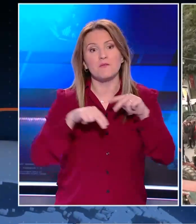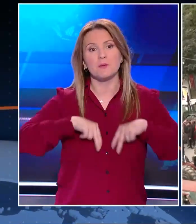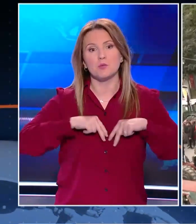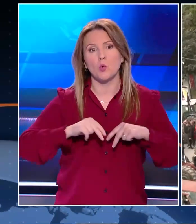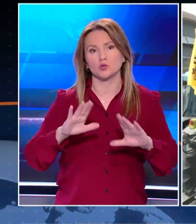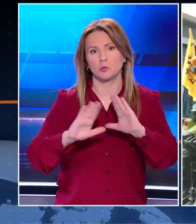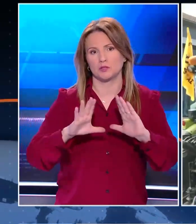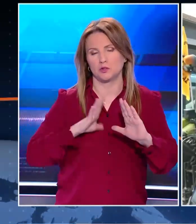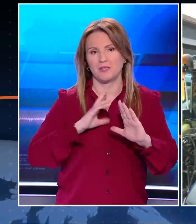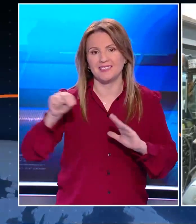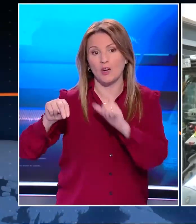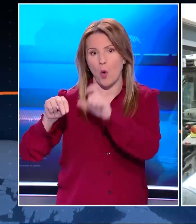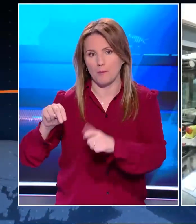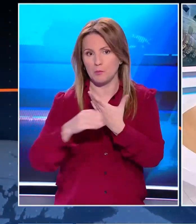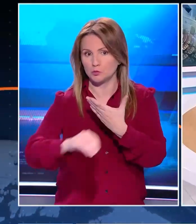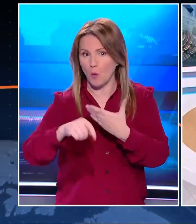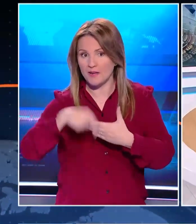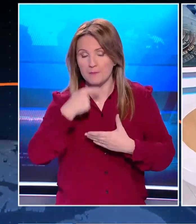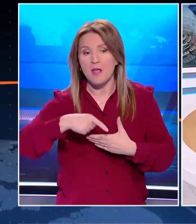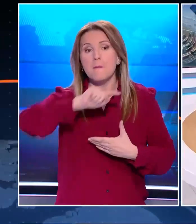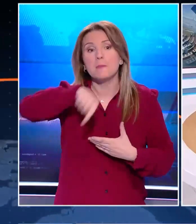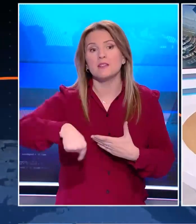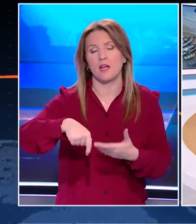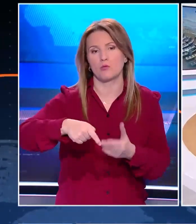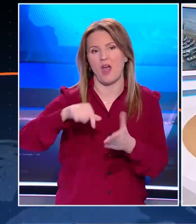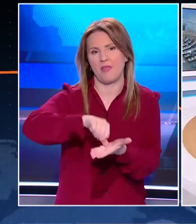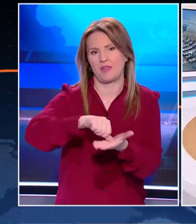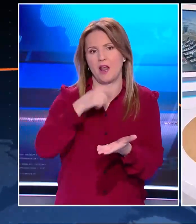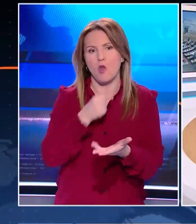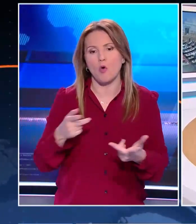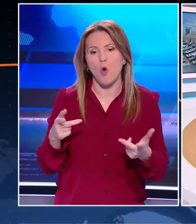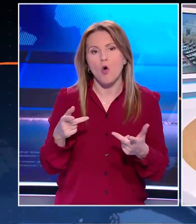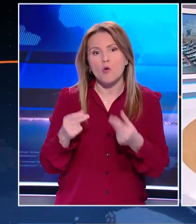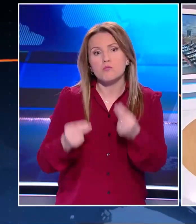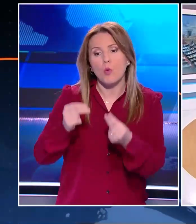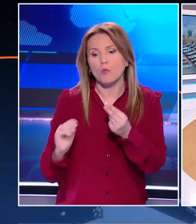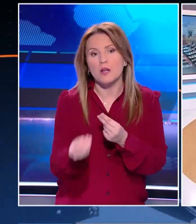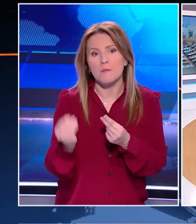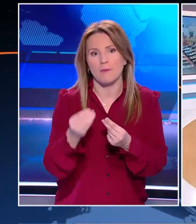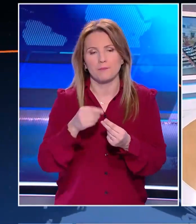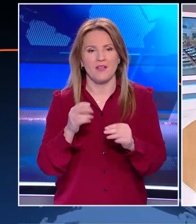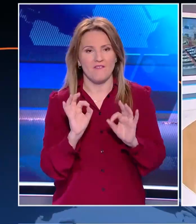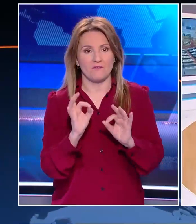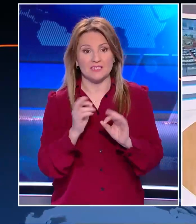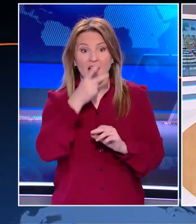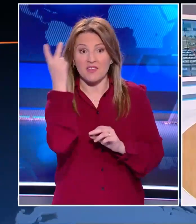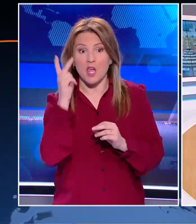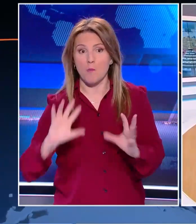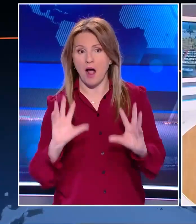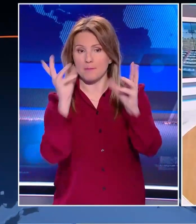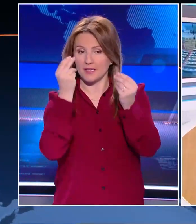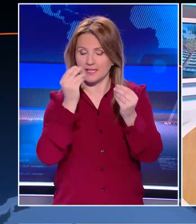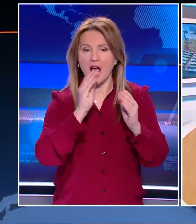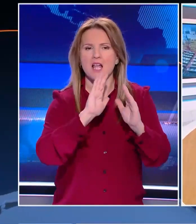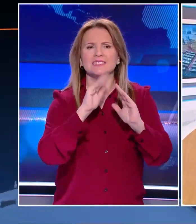Πολίτη, Ανδρέας Νικολακόπουλος, μέσω του Open. Αυτό το οποίο λέμε είναι ότι ναι, είναι ένα προστατευόμενο από το Συντάγμα Δικαίωμα, πλην